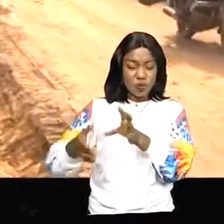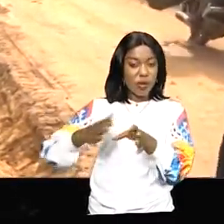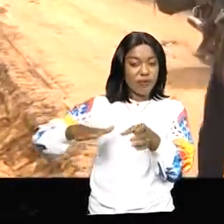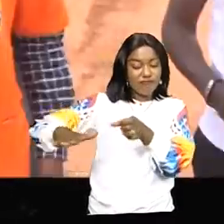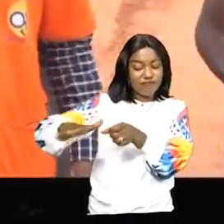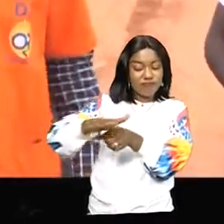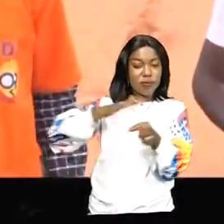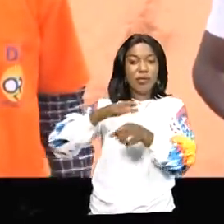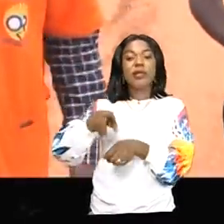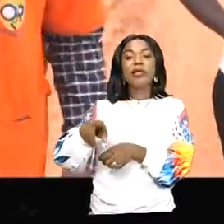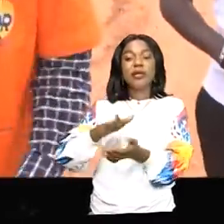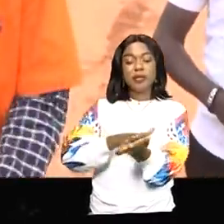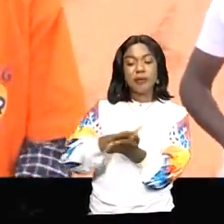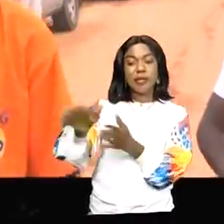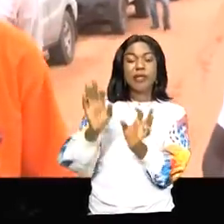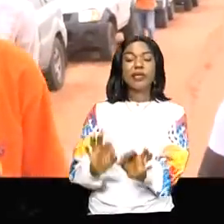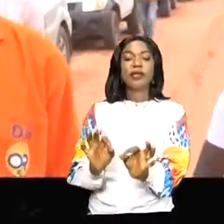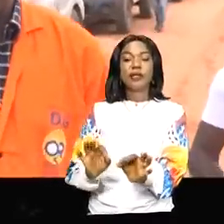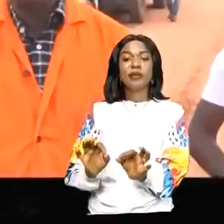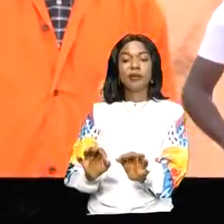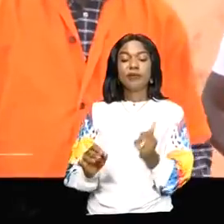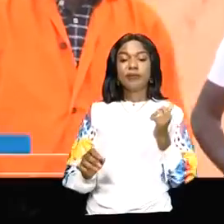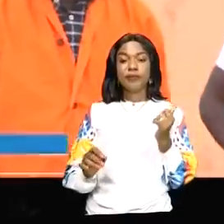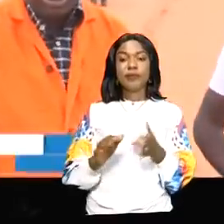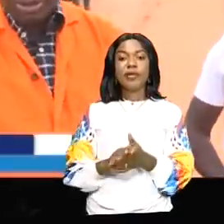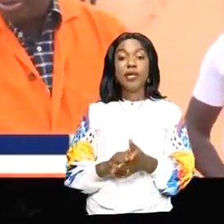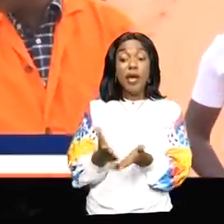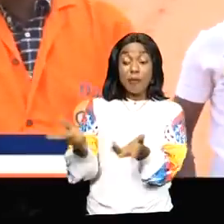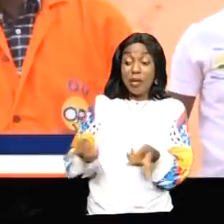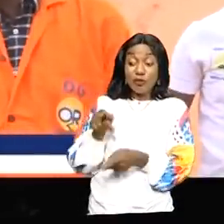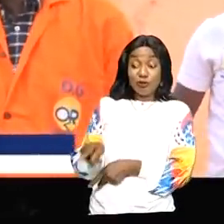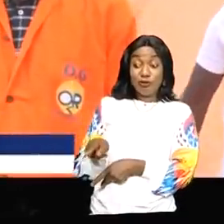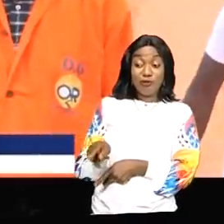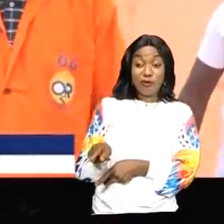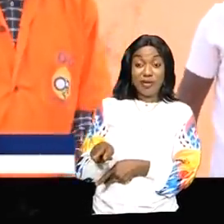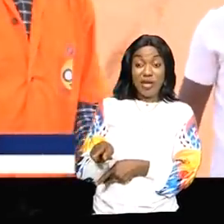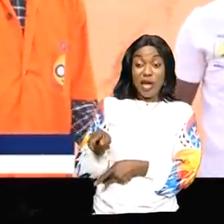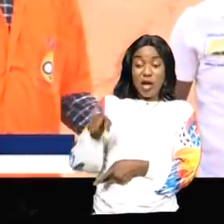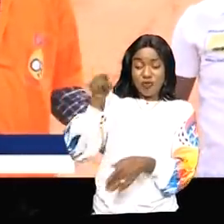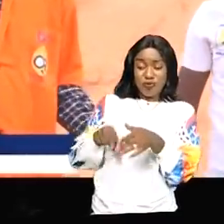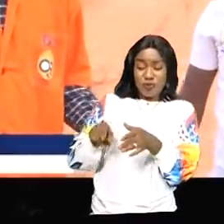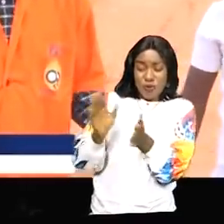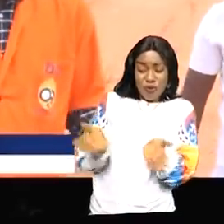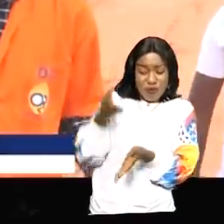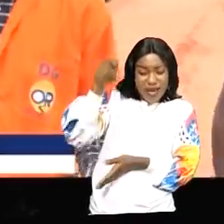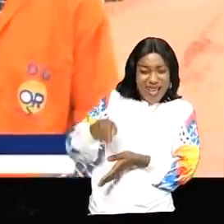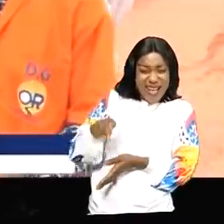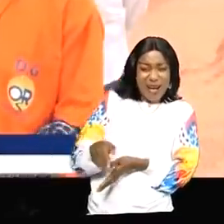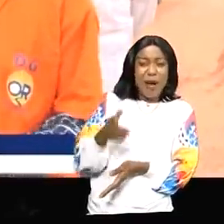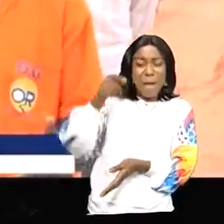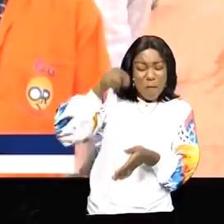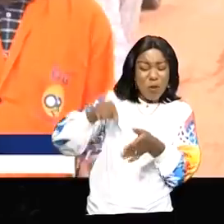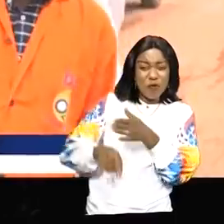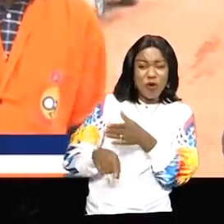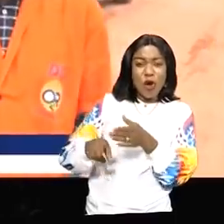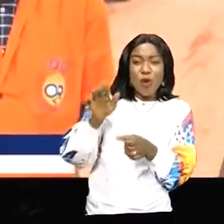véritable casse-tête, ont disparu. C'était un grand bourbier ici. Maintenant, on ne sait plus où c'est. Est-ce qu'il y avait un bourbier ici ? Non, tout le